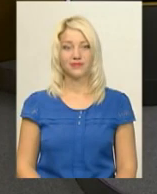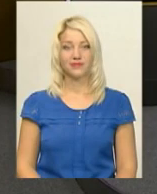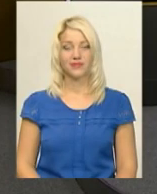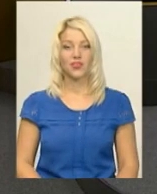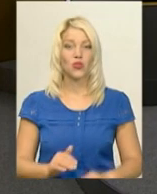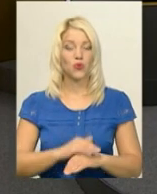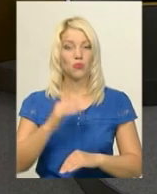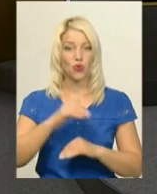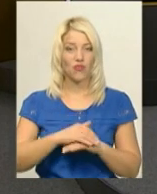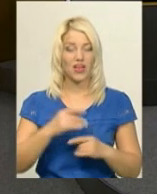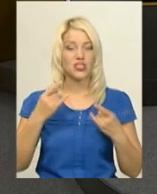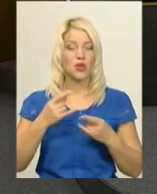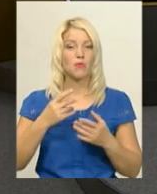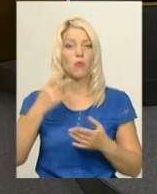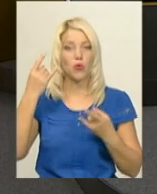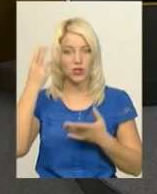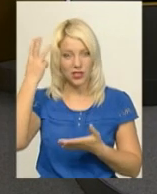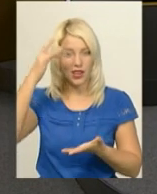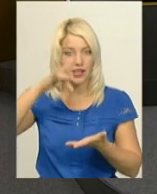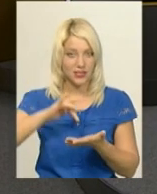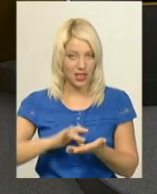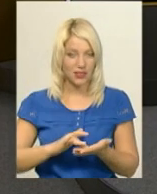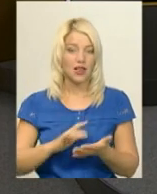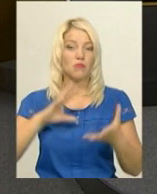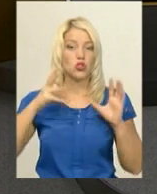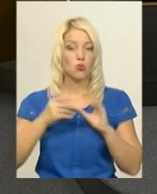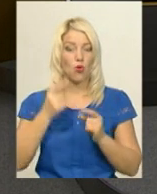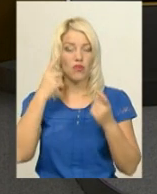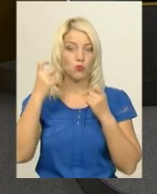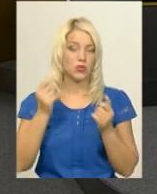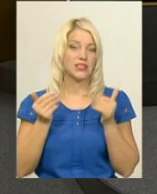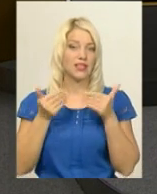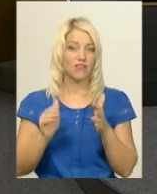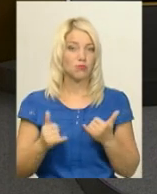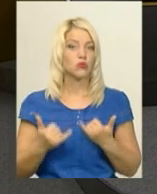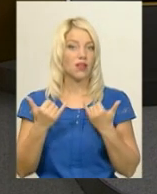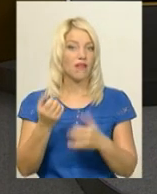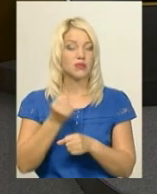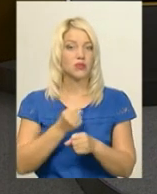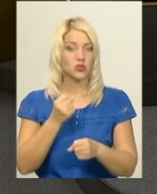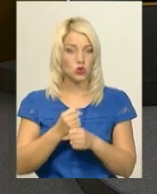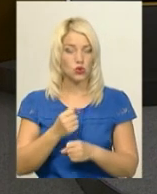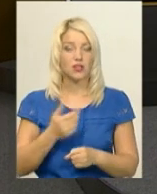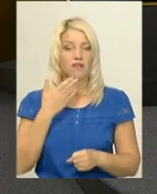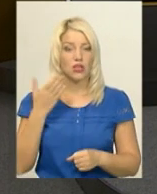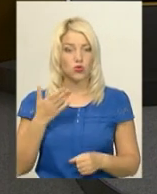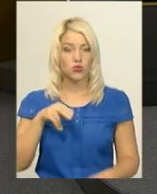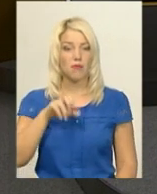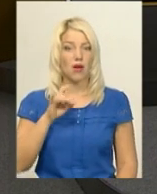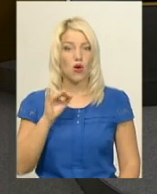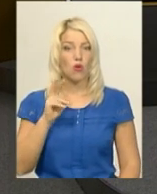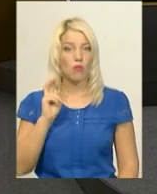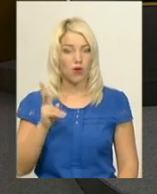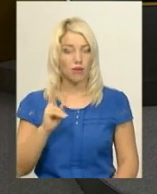Доброго вечора! В ефірі Суспільного телебачення «Поділяцентр» підсумковий інформаційний випуск. Для вас працює ведуча Світлана Поробук, диктор